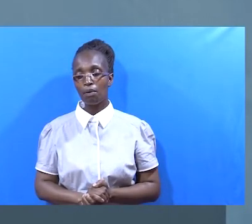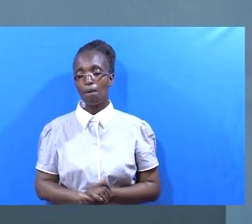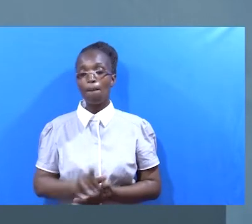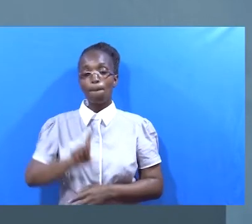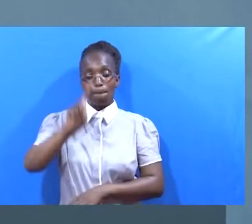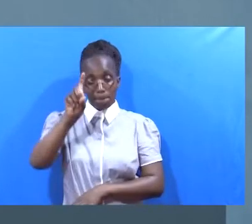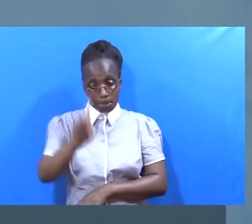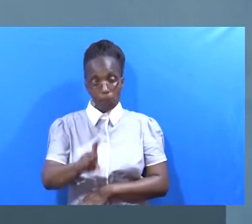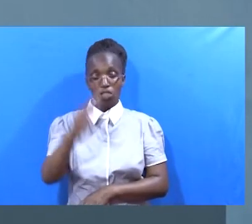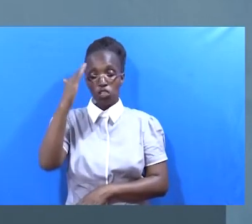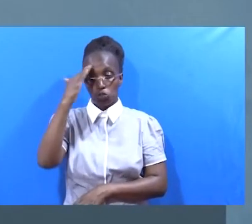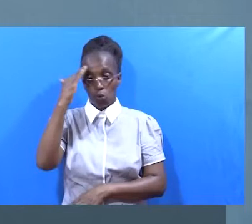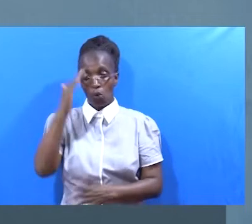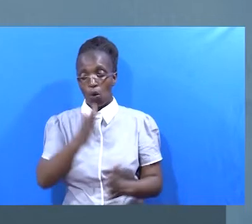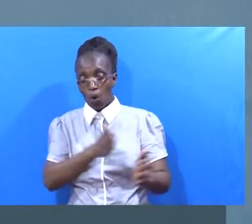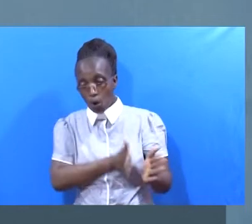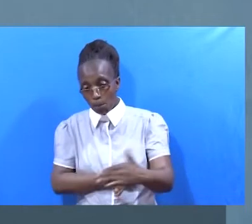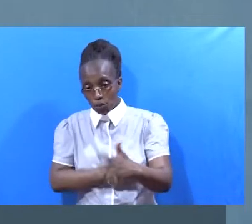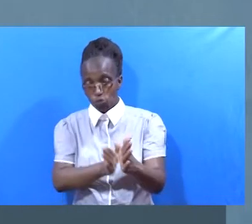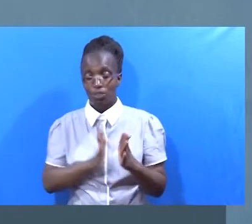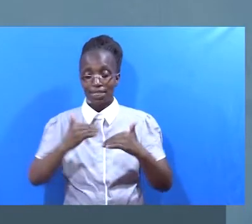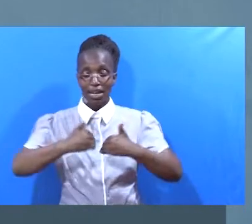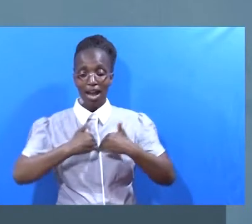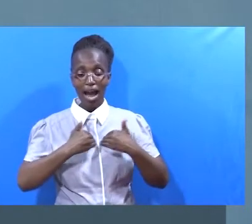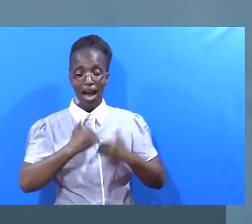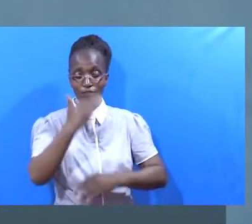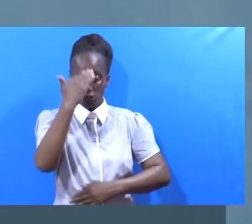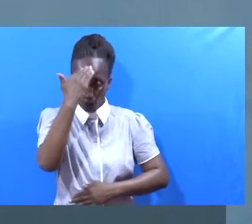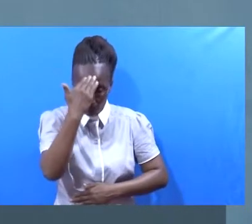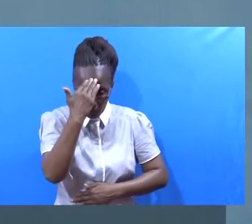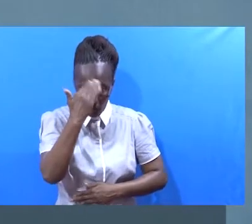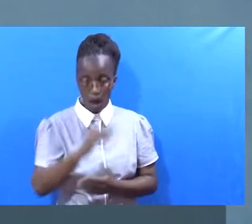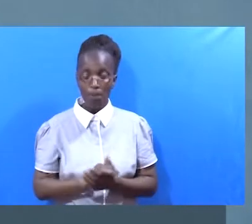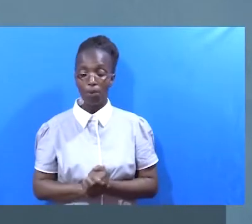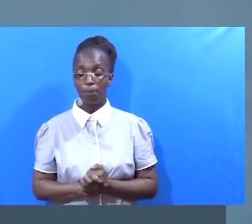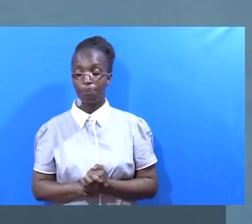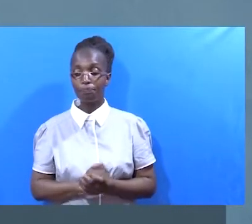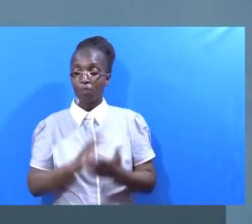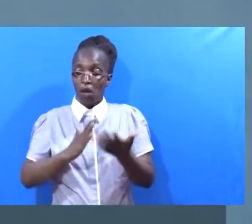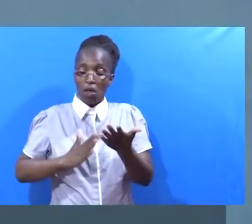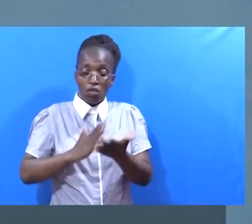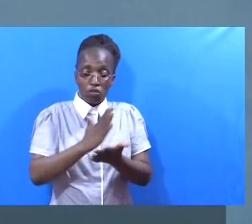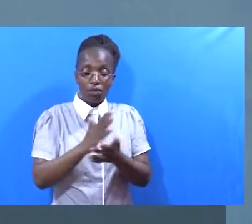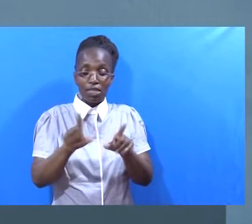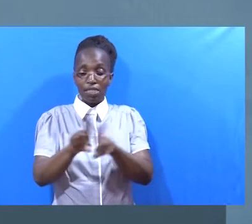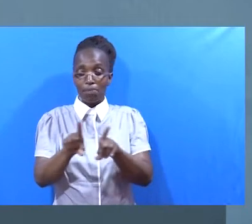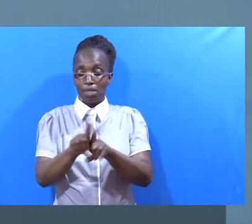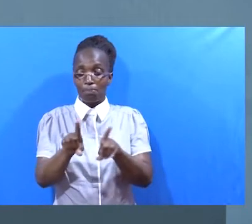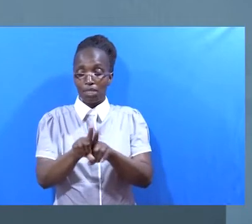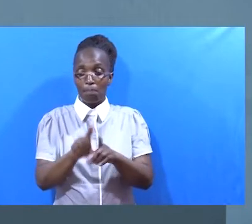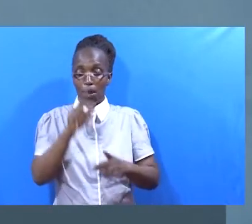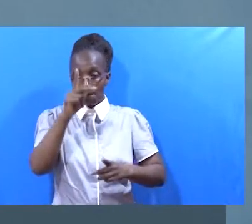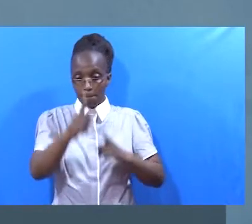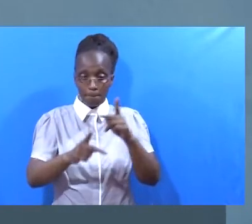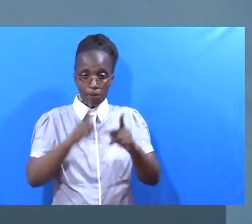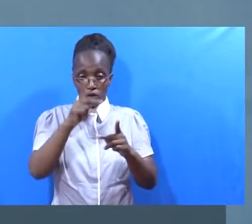Inatapasa kujua ya kwamba Kuna nafasi ya kunye nyekea Eta mbele ya wale wengkini Katika hili ya liya kutumika